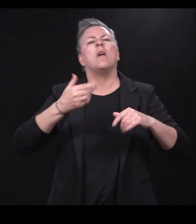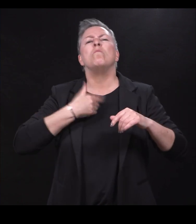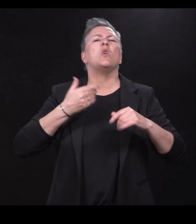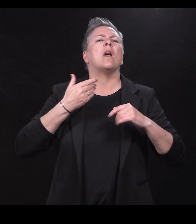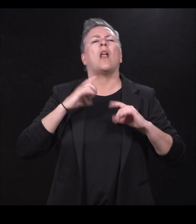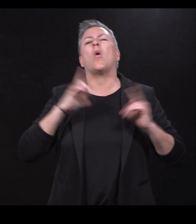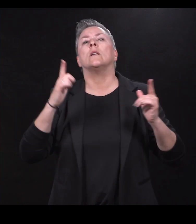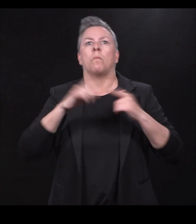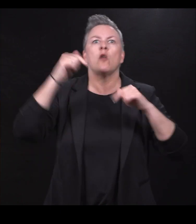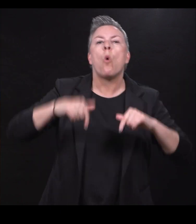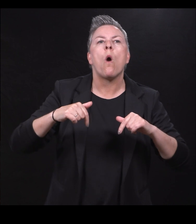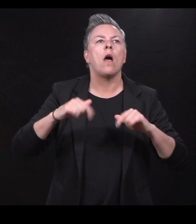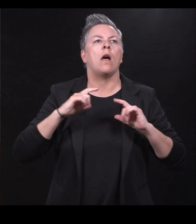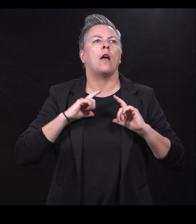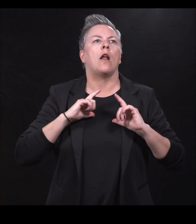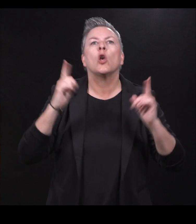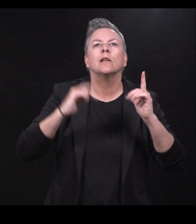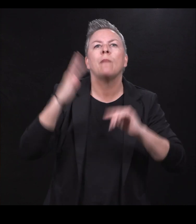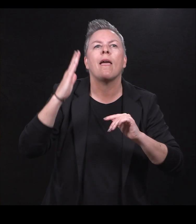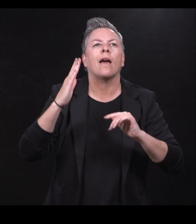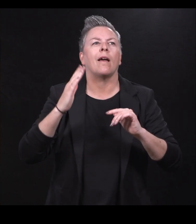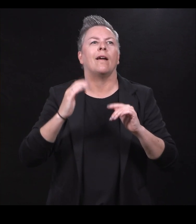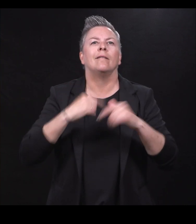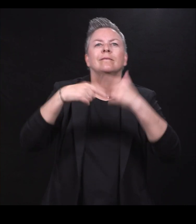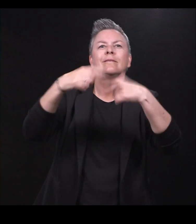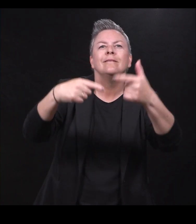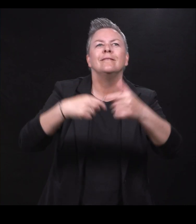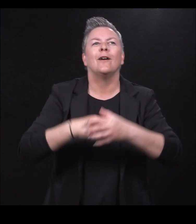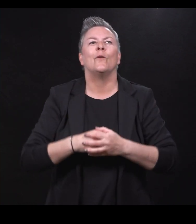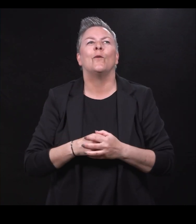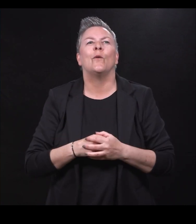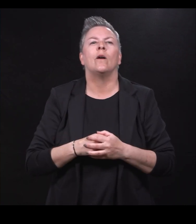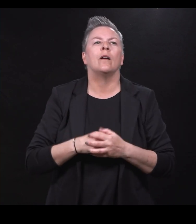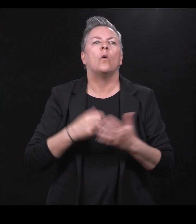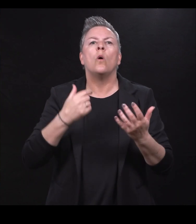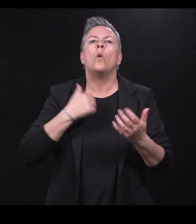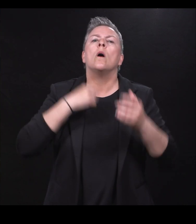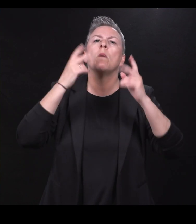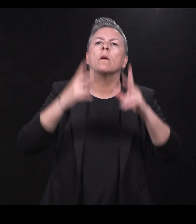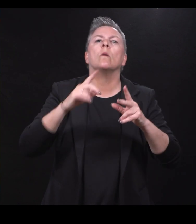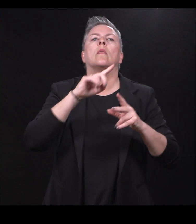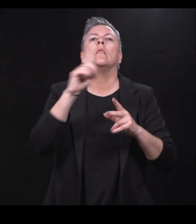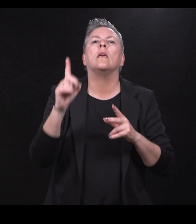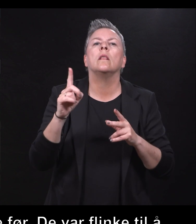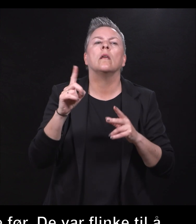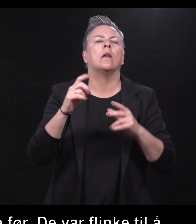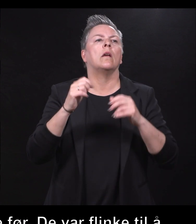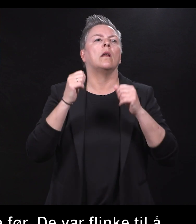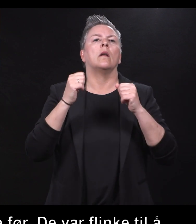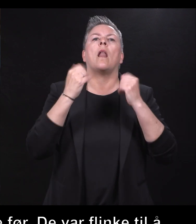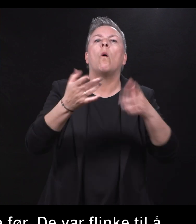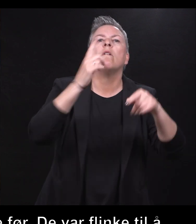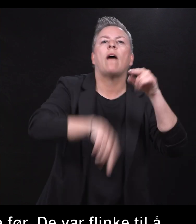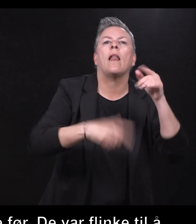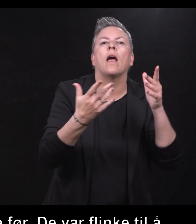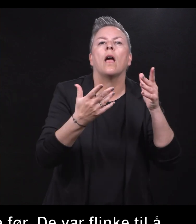var veldig flink å være sånn ok, men dette kommer med tida. Og du må ta deg tida til å gjøre feil innimellom også. Og de